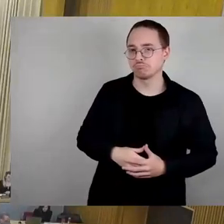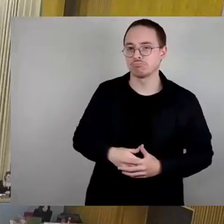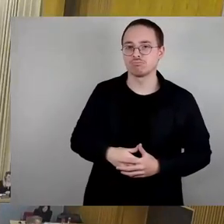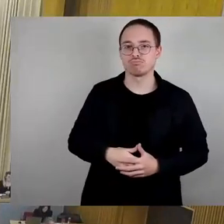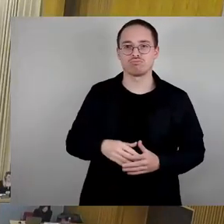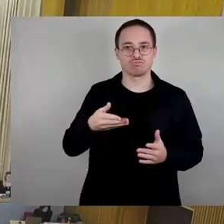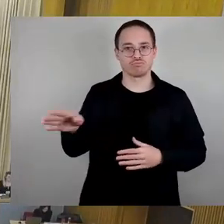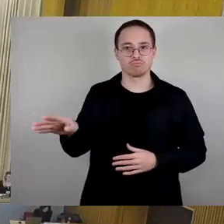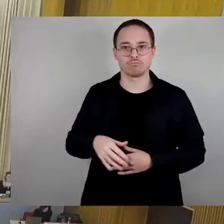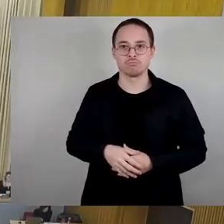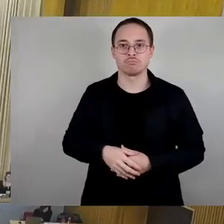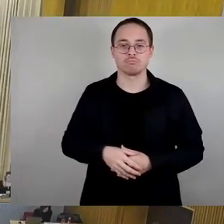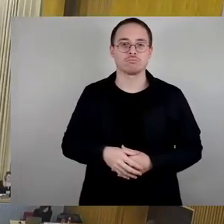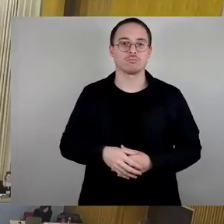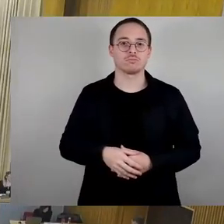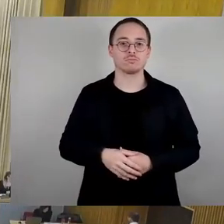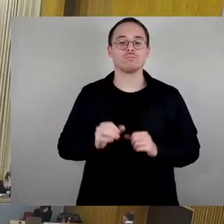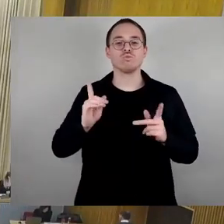Dann machen wir weiter mit Dana Frohwieser, bitte.